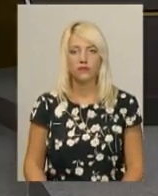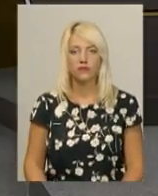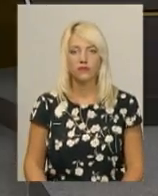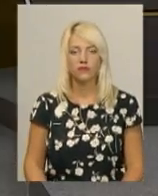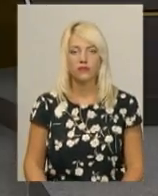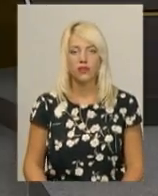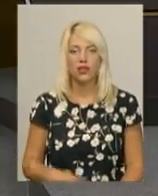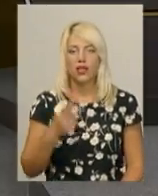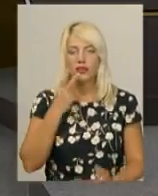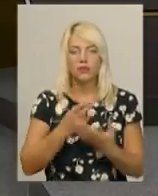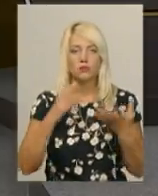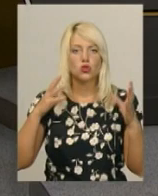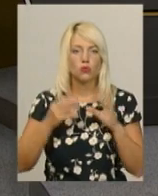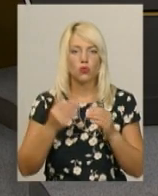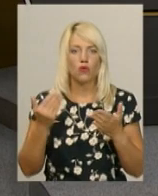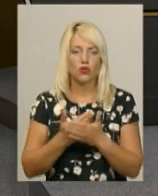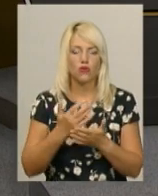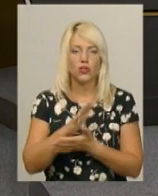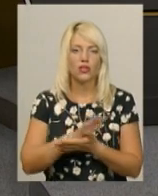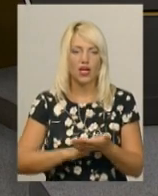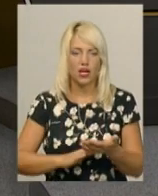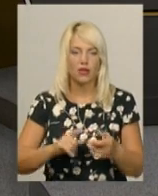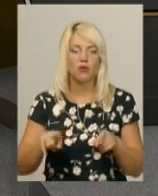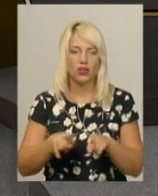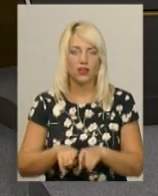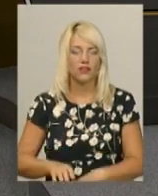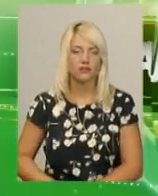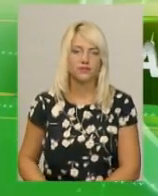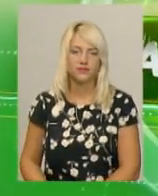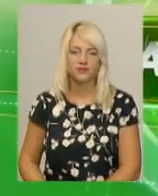Ви дивитесь підсумковий випуск новин, далі коротко про таке.